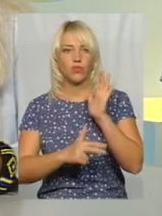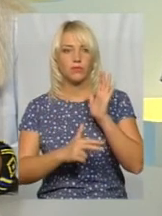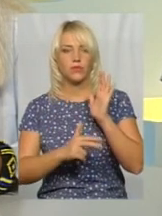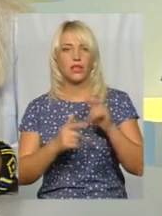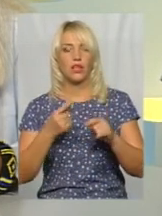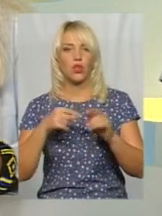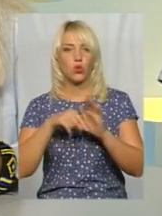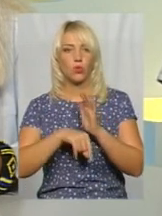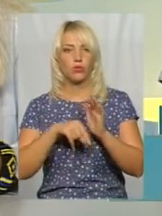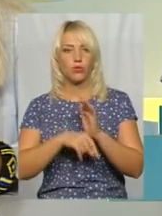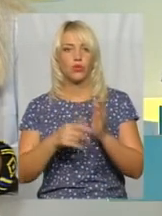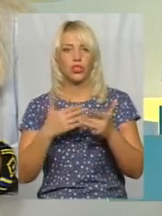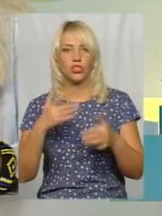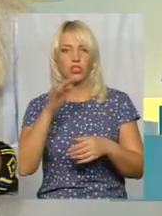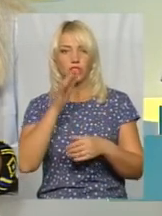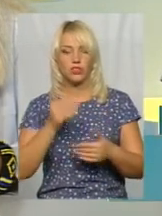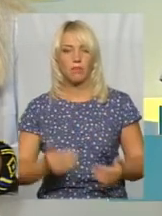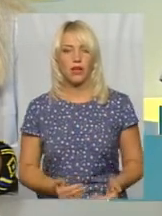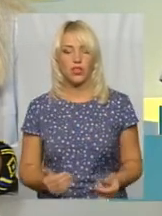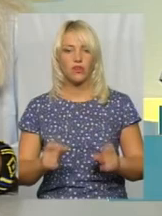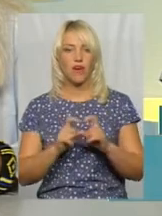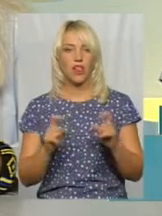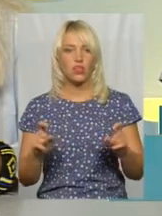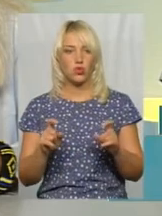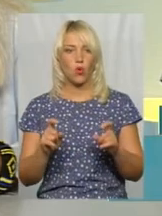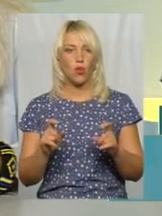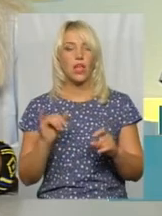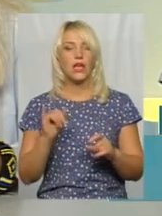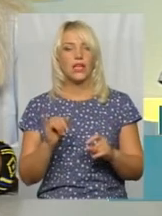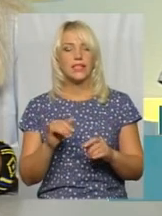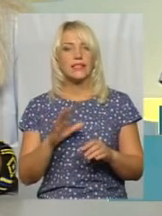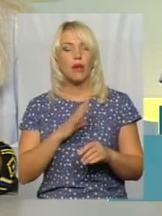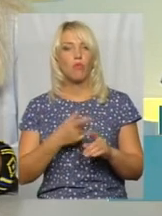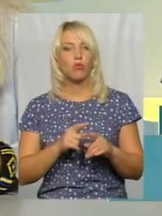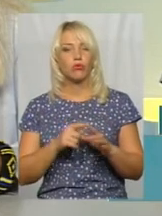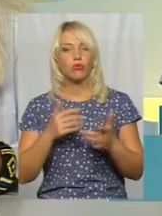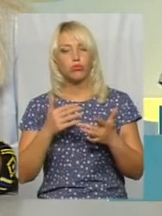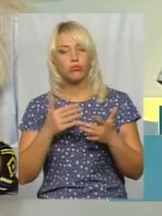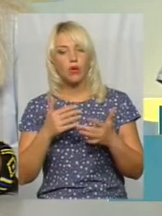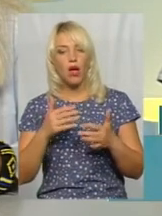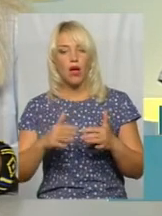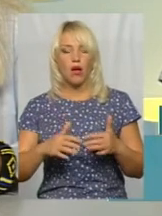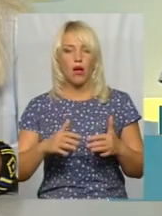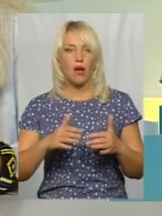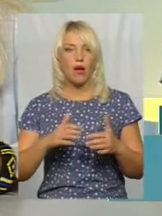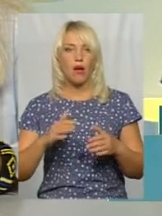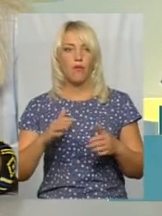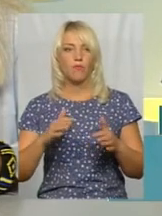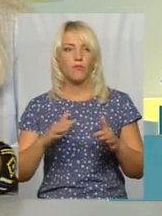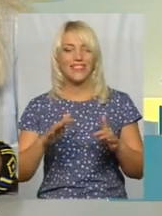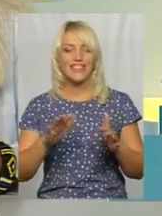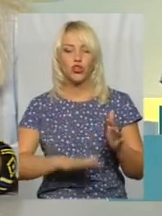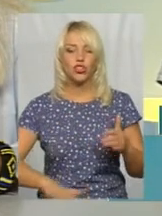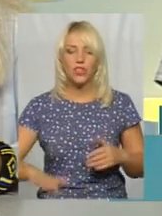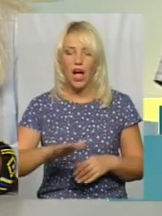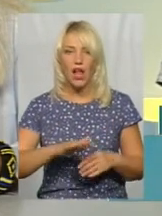Тобто, різні часи переживала школа. Це були моменти і територіального розташування, і